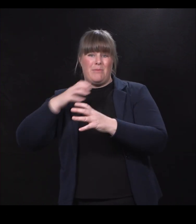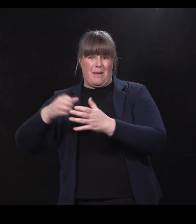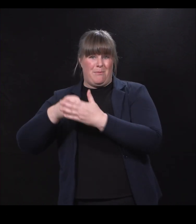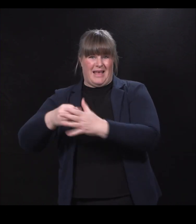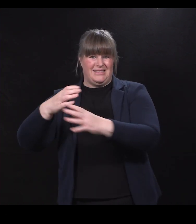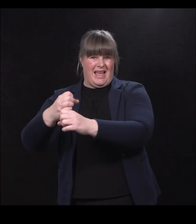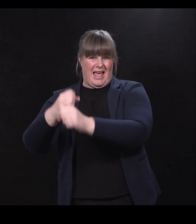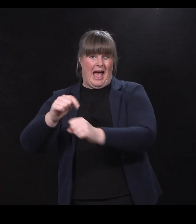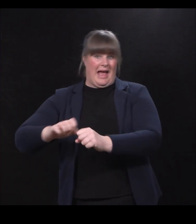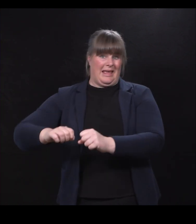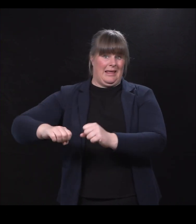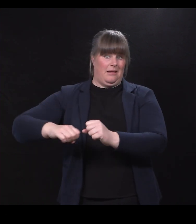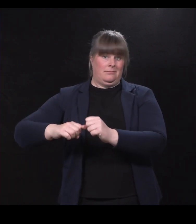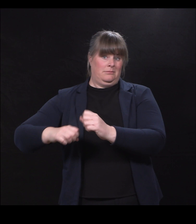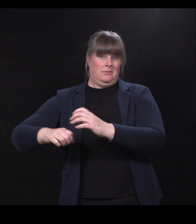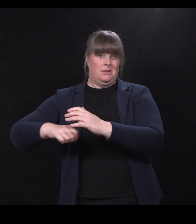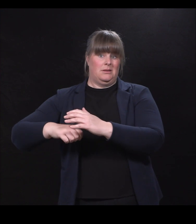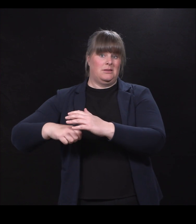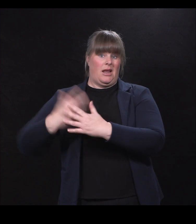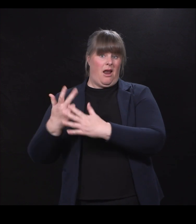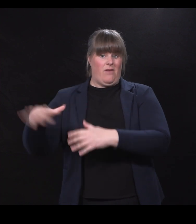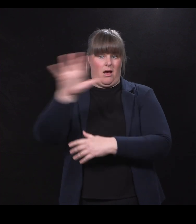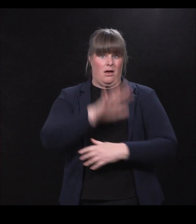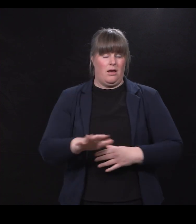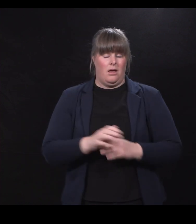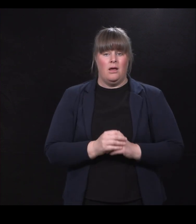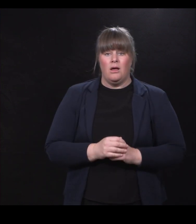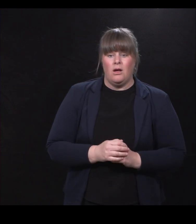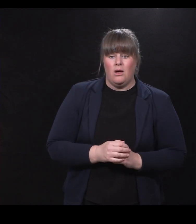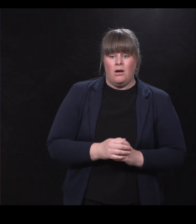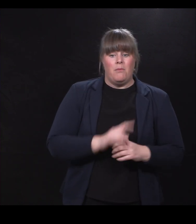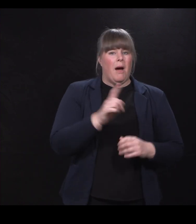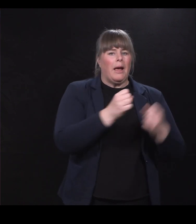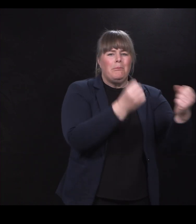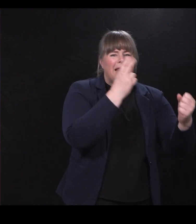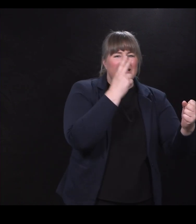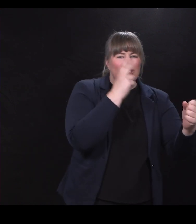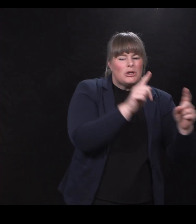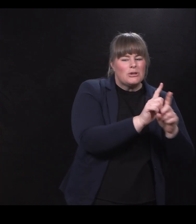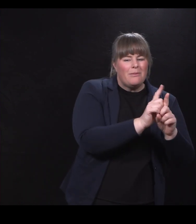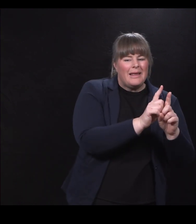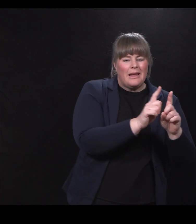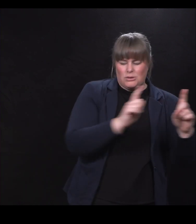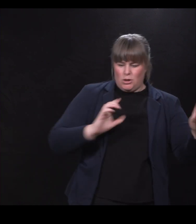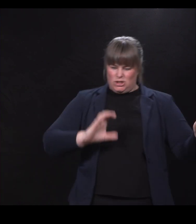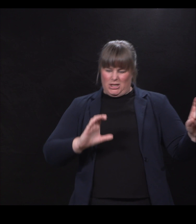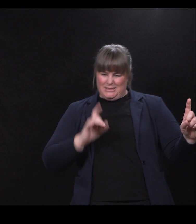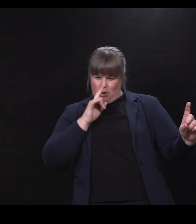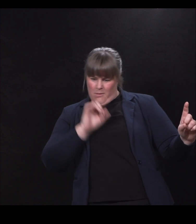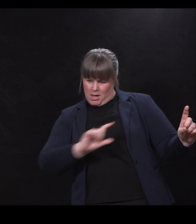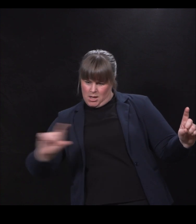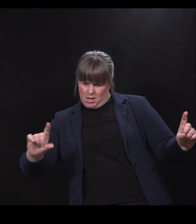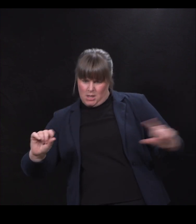matilsyn og andre sånne instanser som aldri har vært borte i det før, bare biltilsyn, som ikke liksom sjassinomre, hvordan er. Det var bare,